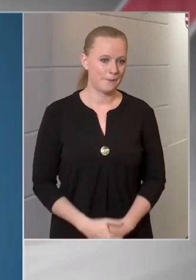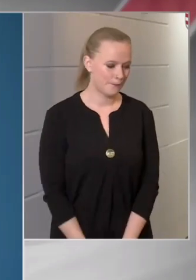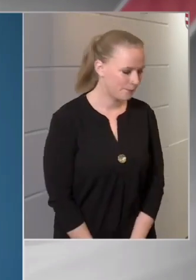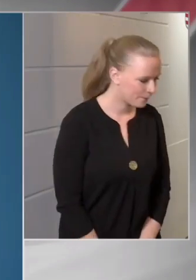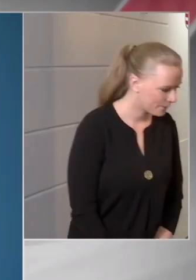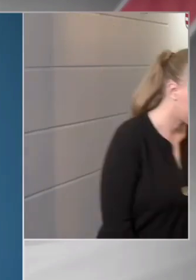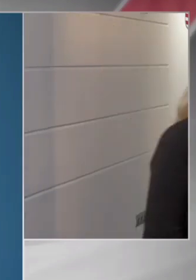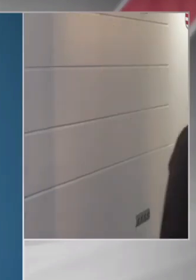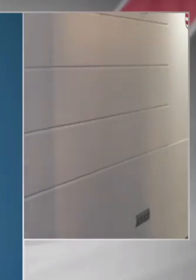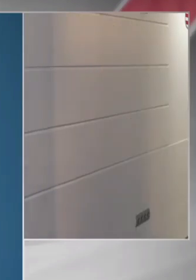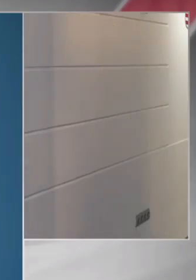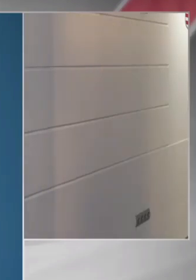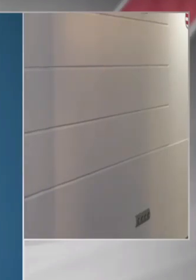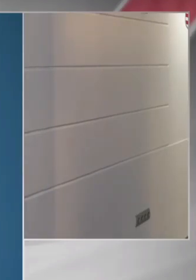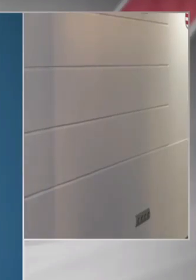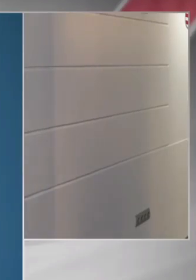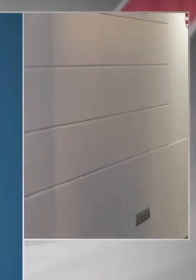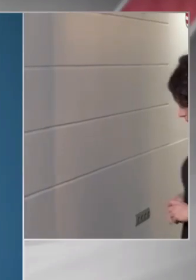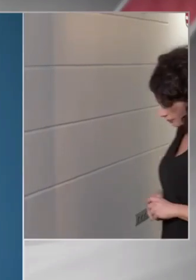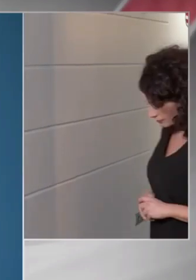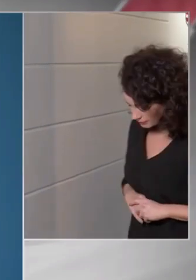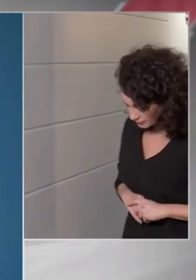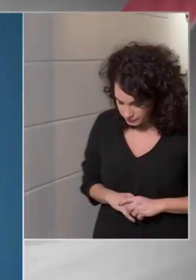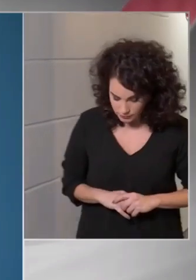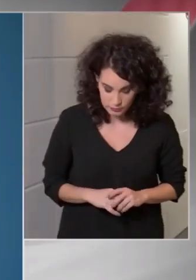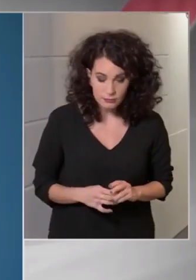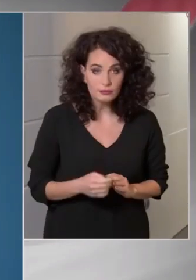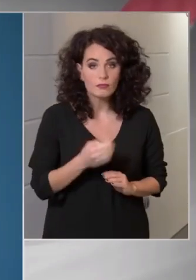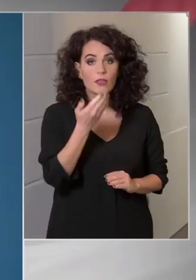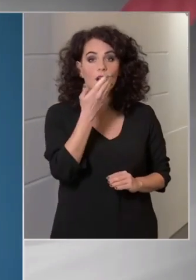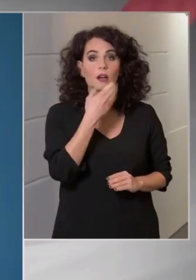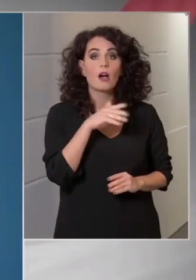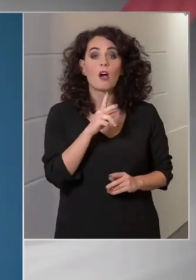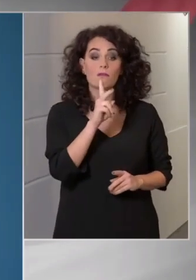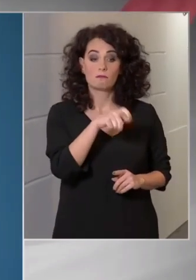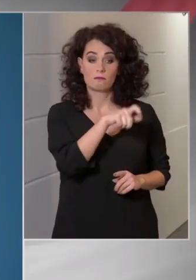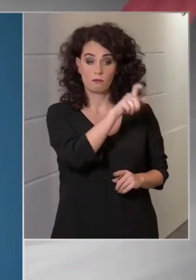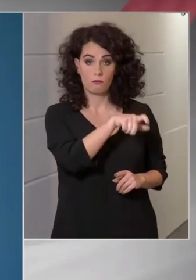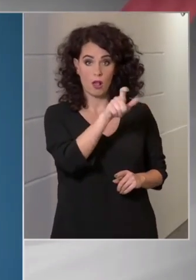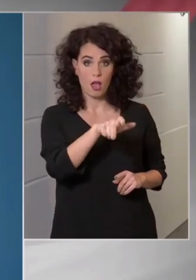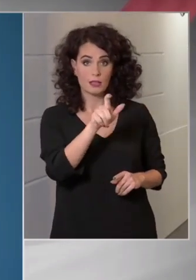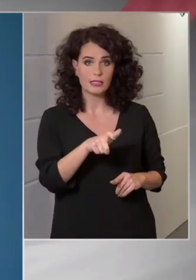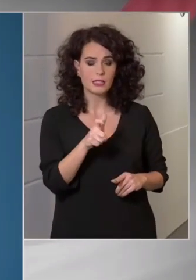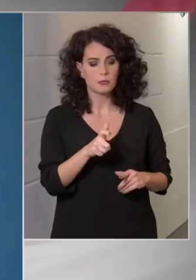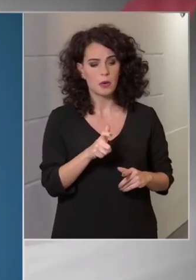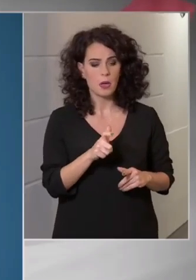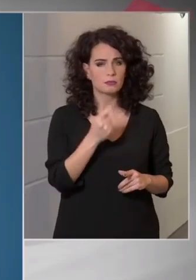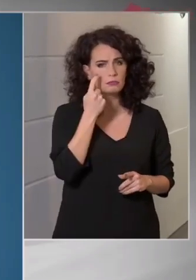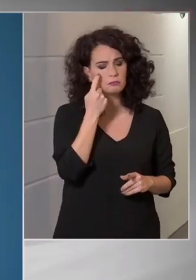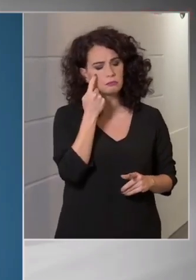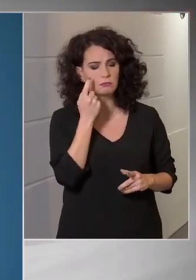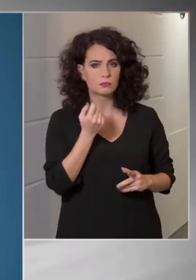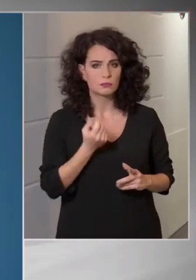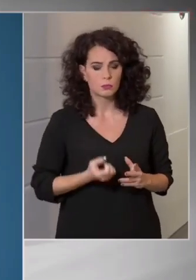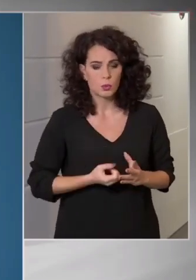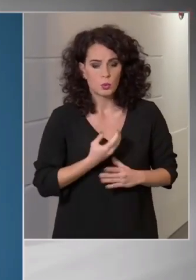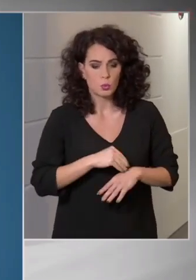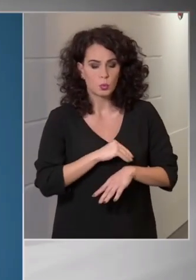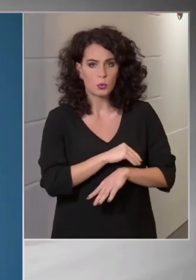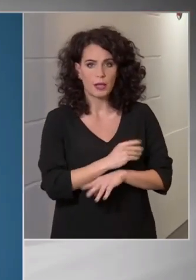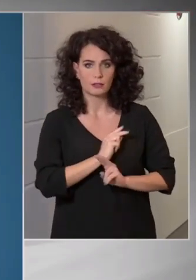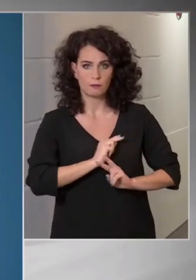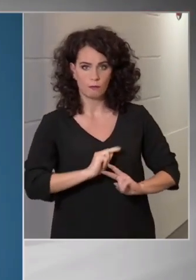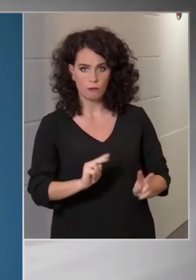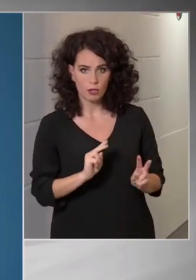Hogyha valaki enyhe tüneteket élsz lel magán, látjuk azt, hogy